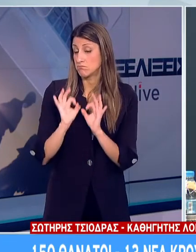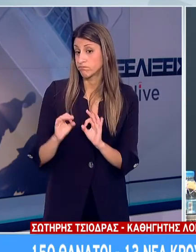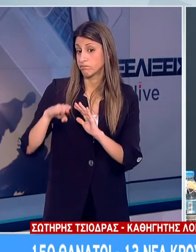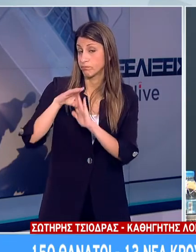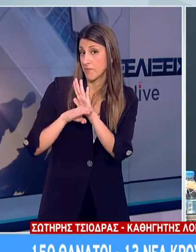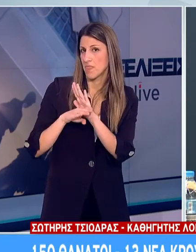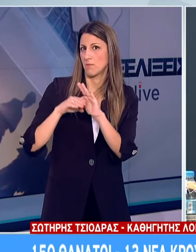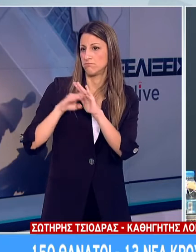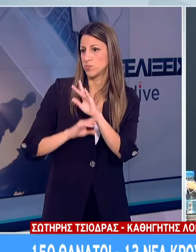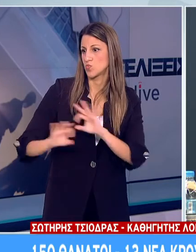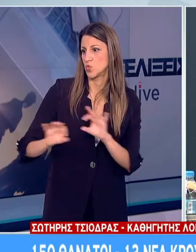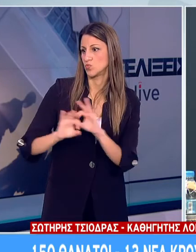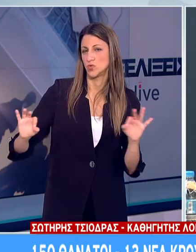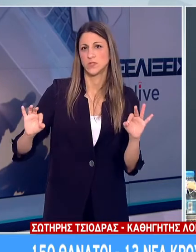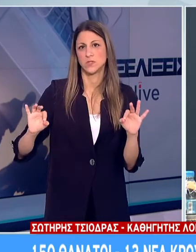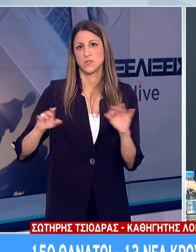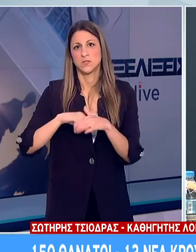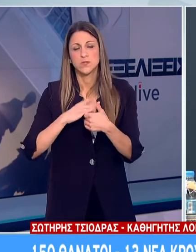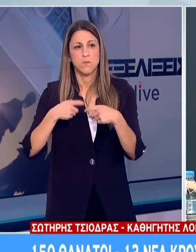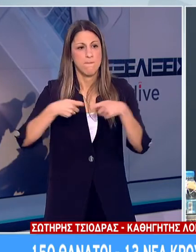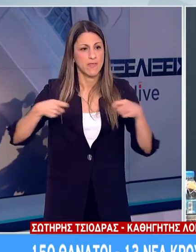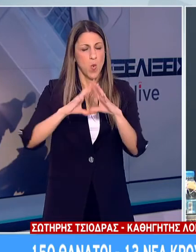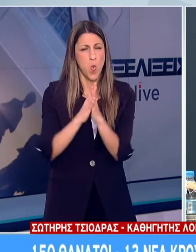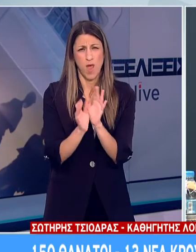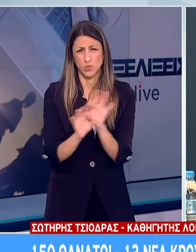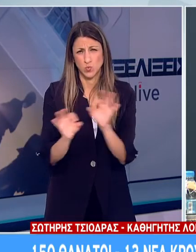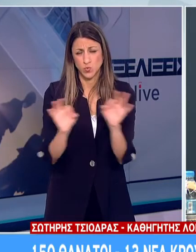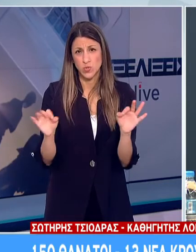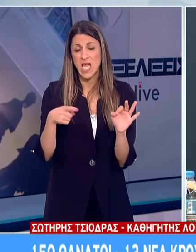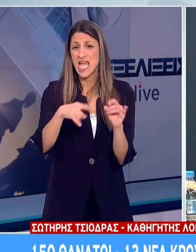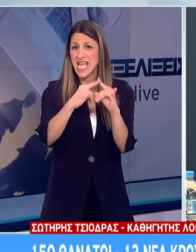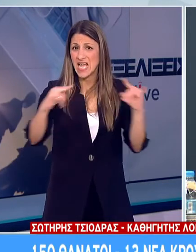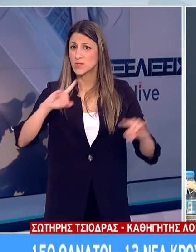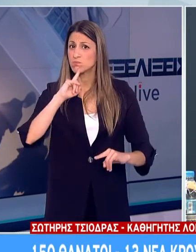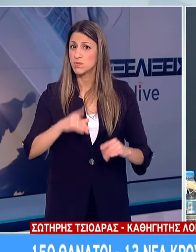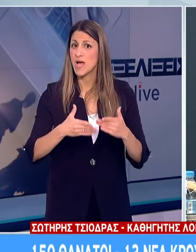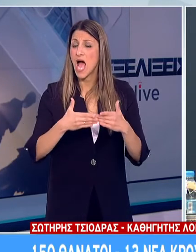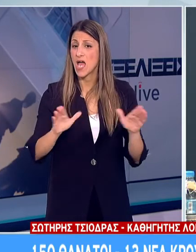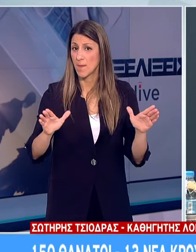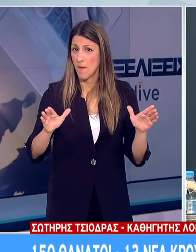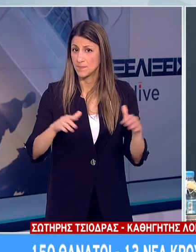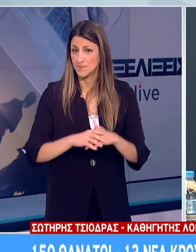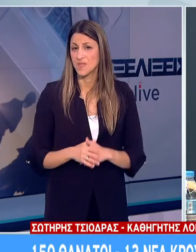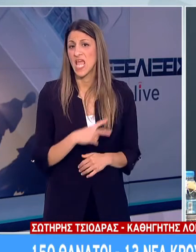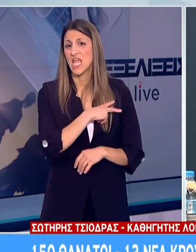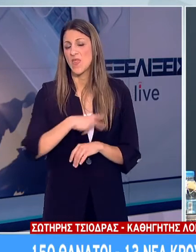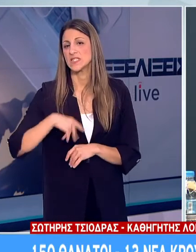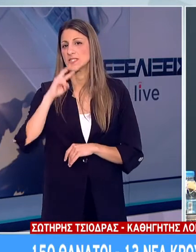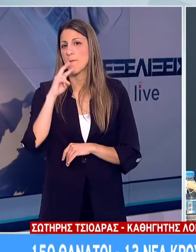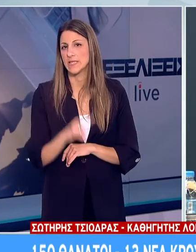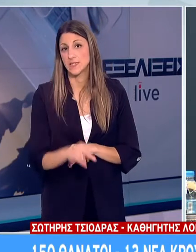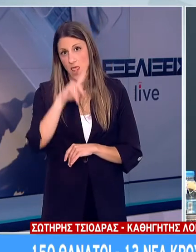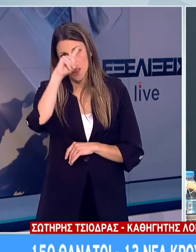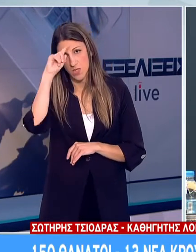προφυλάξεις για την τηρήση των μέτρων να ανοίξουν φέτος οι κατασκηνώσεις Ναι, δύσκολο ερώτημα έχουμε συζητήσει μάλιστα την